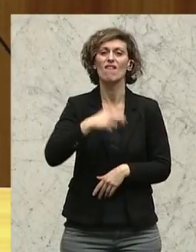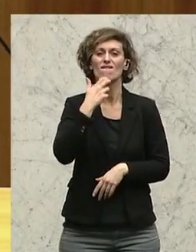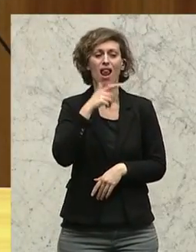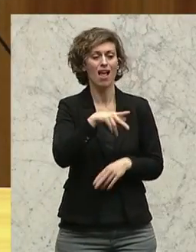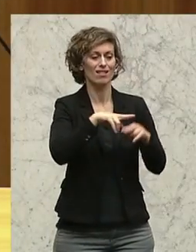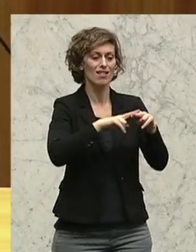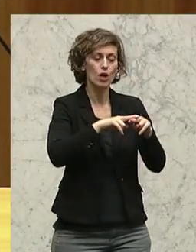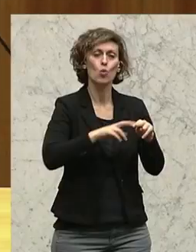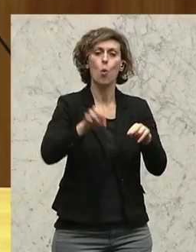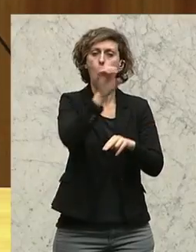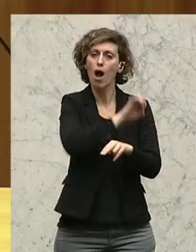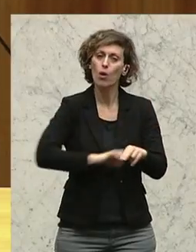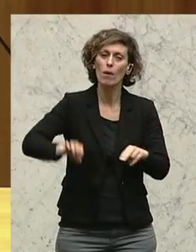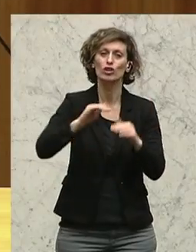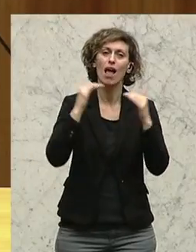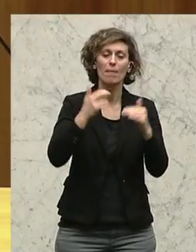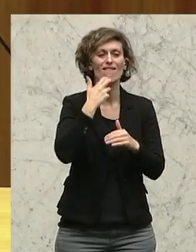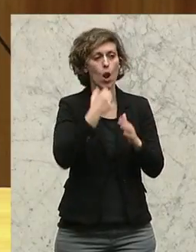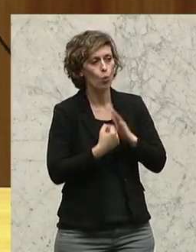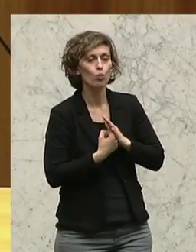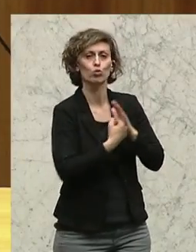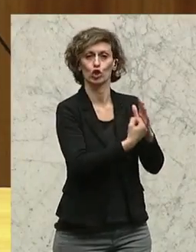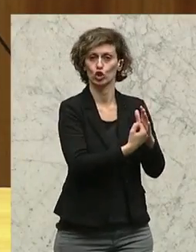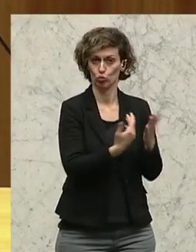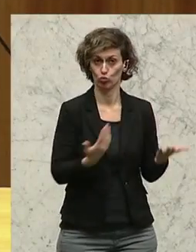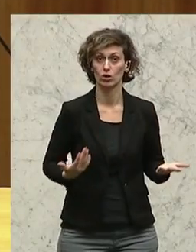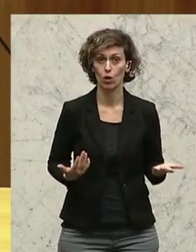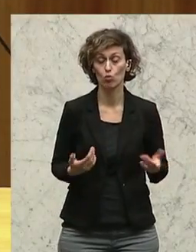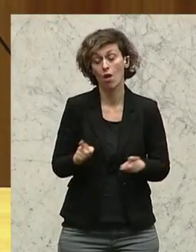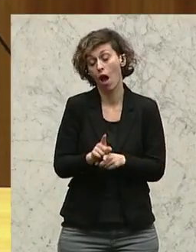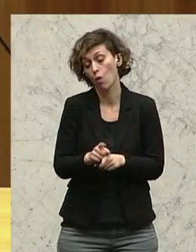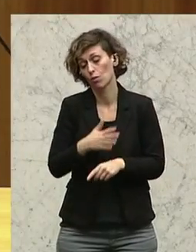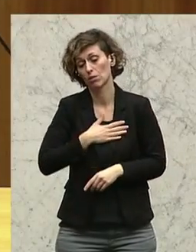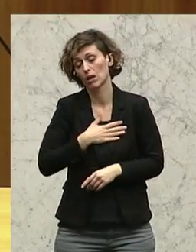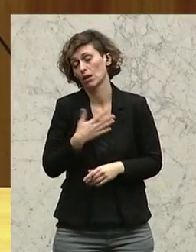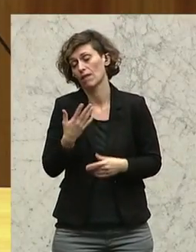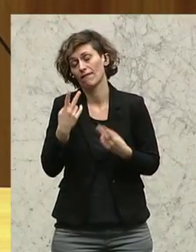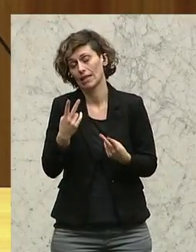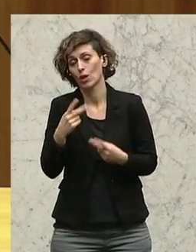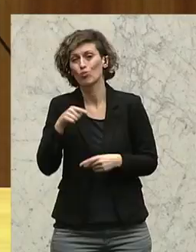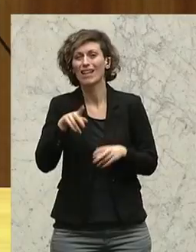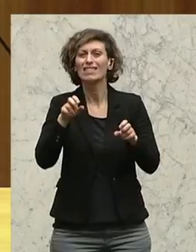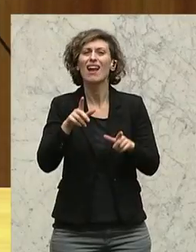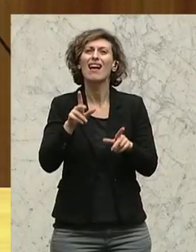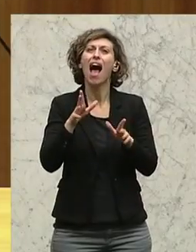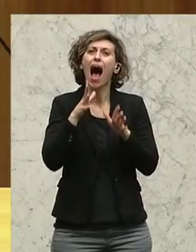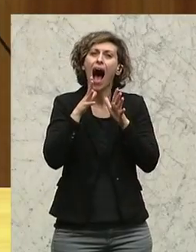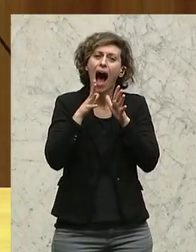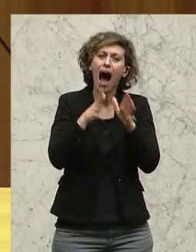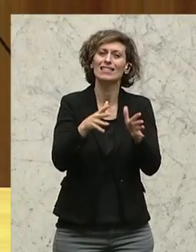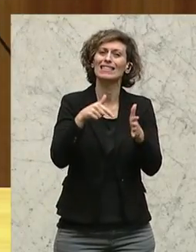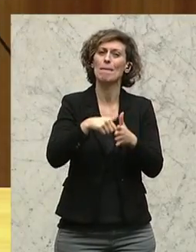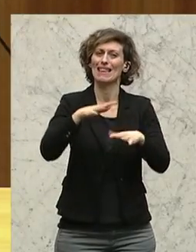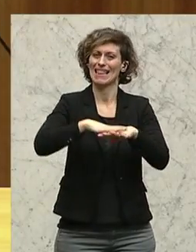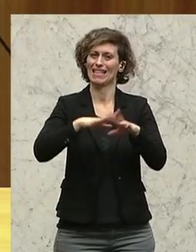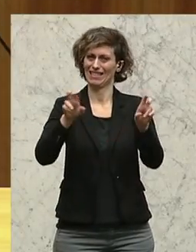nationaler und europäischer Ebene unterstützen können. Aber auch, und das ist mir persönlich sehr wichtig, dass wir dieses Thema Hass im Netz eben auch